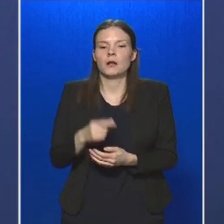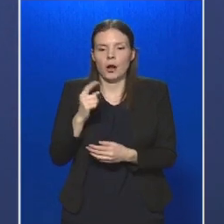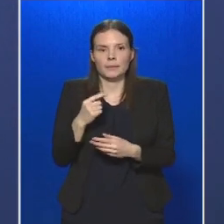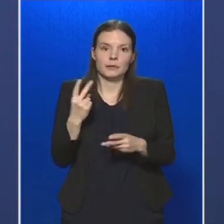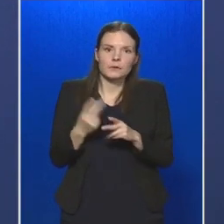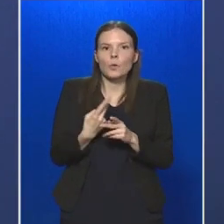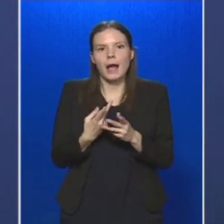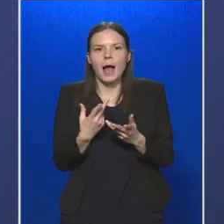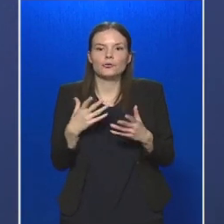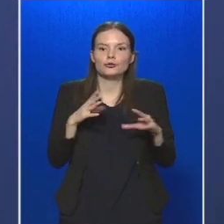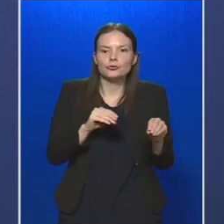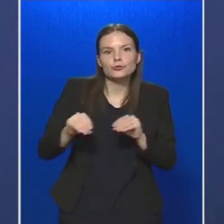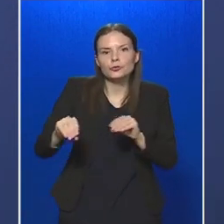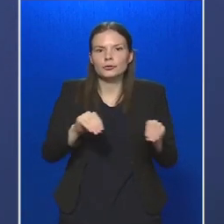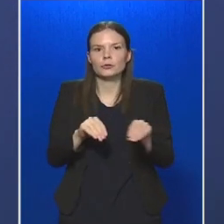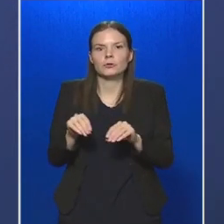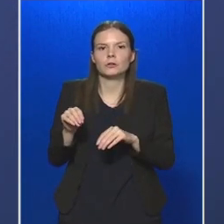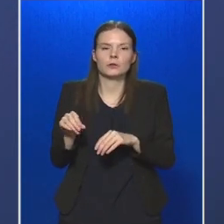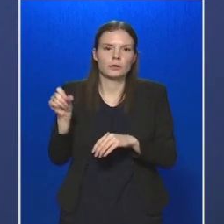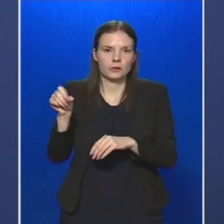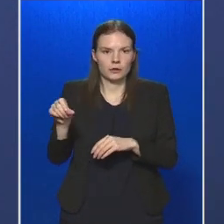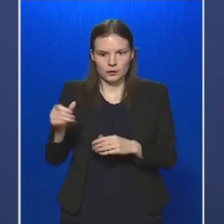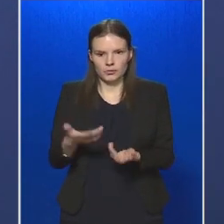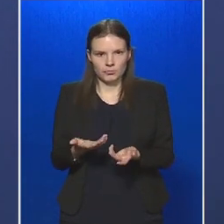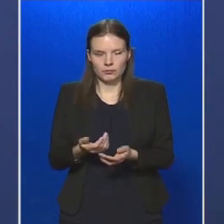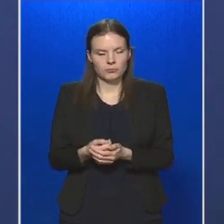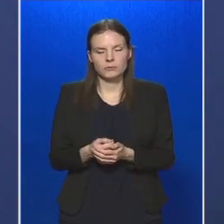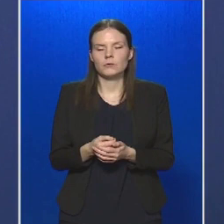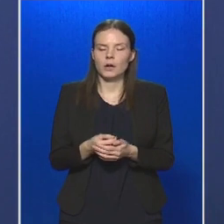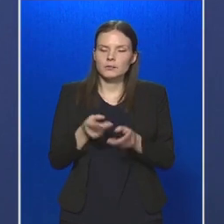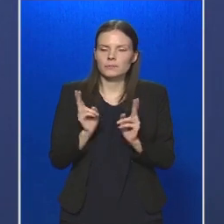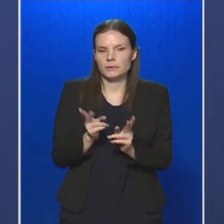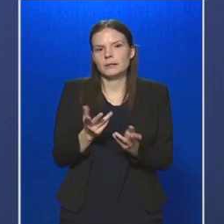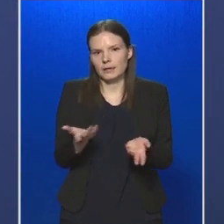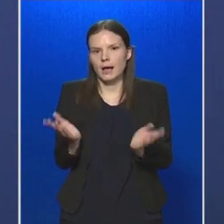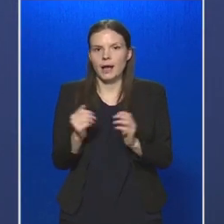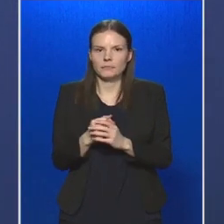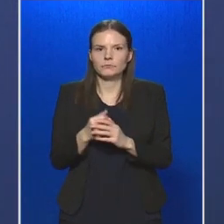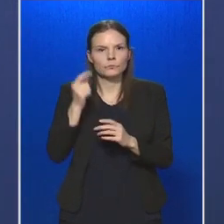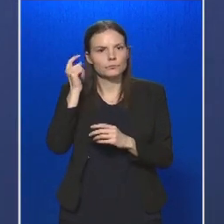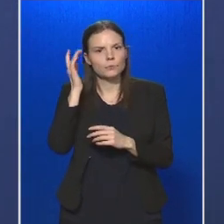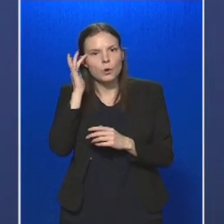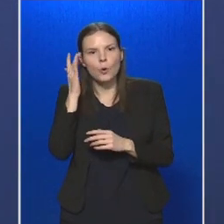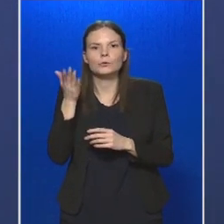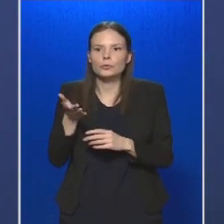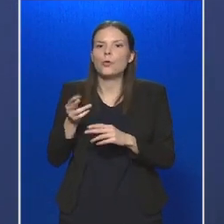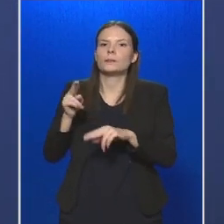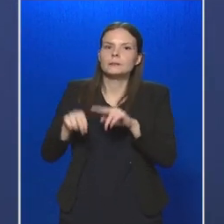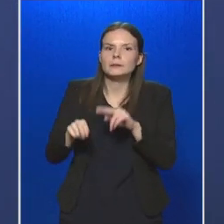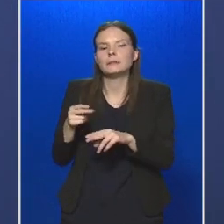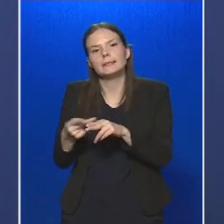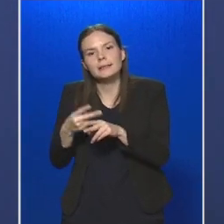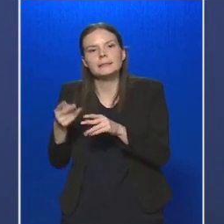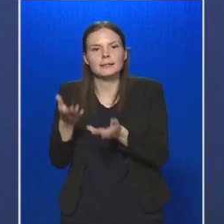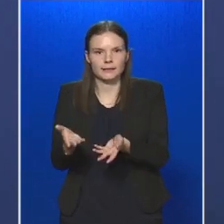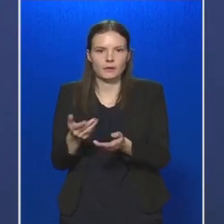megfogunk, érintünk, de igazából nem is tudatosul bennünk, hogy ezekre gondoljunk, tisztítsuk